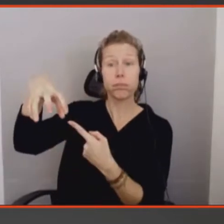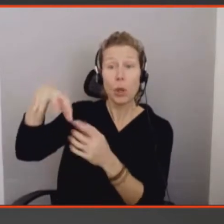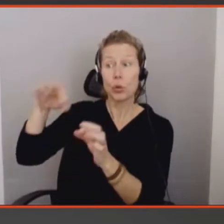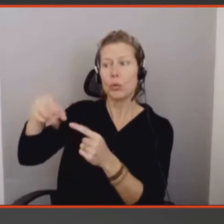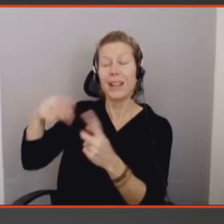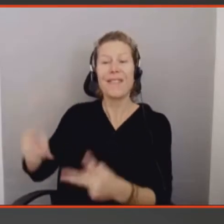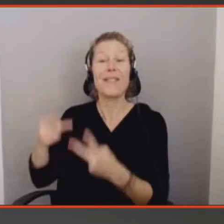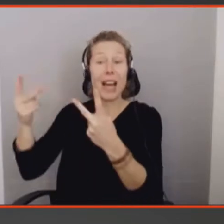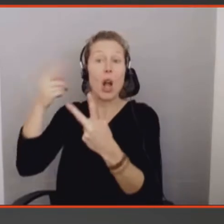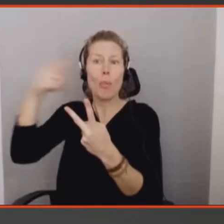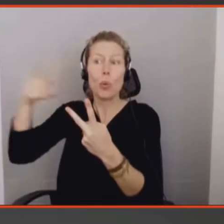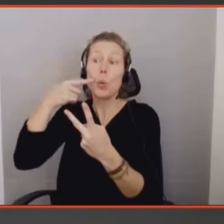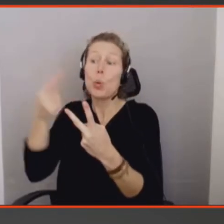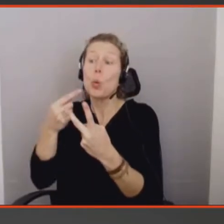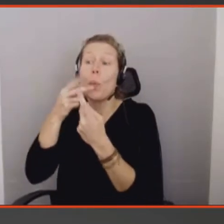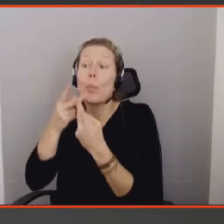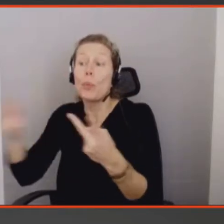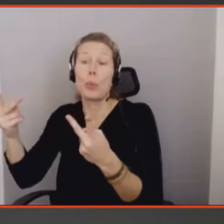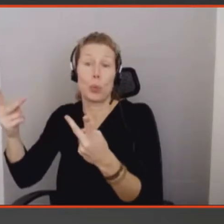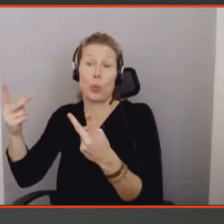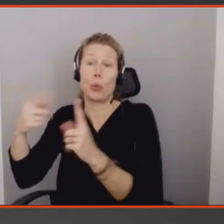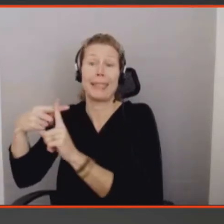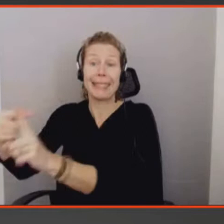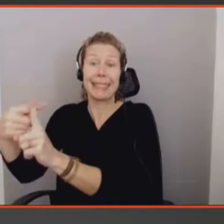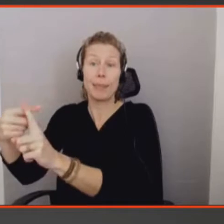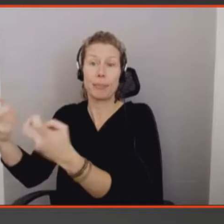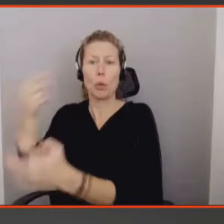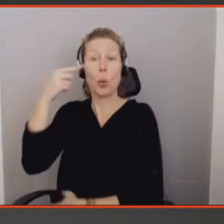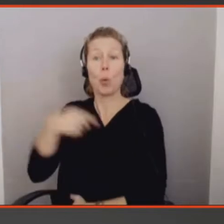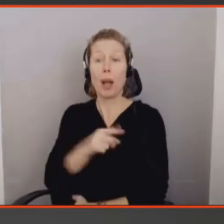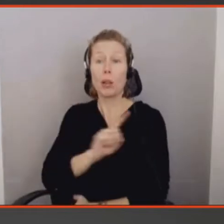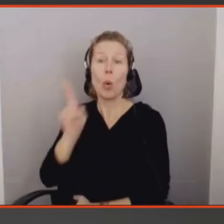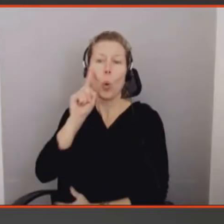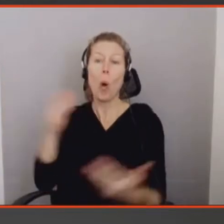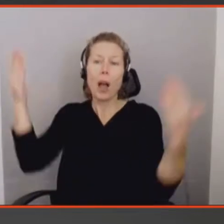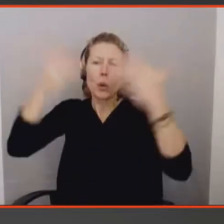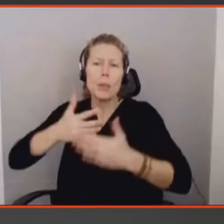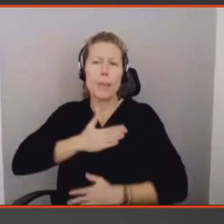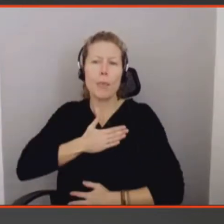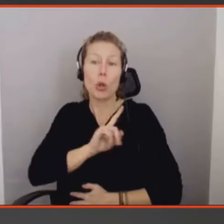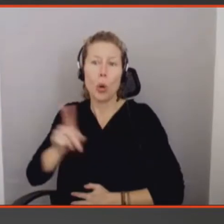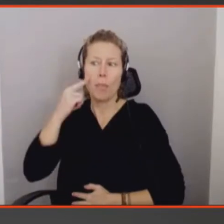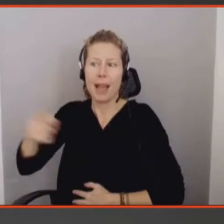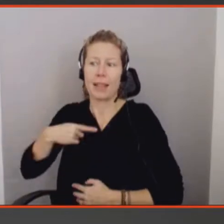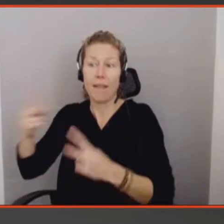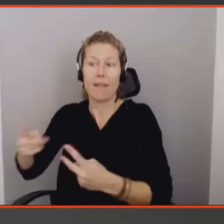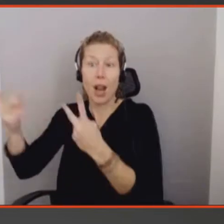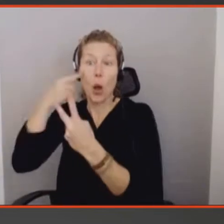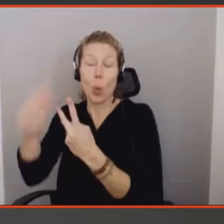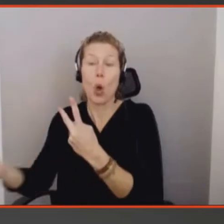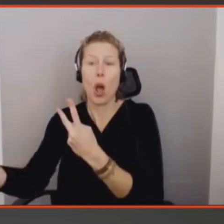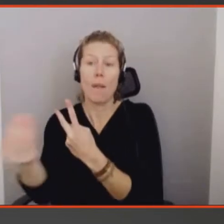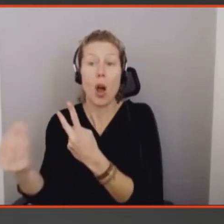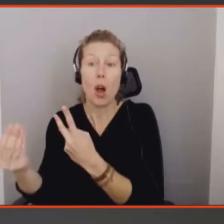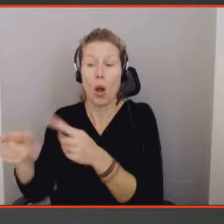son public cible, c les enfants. Et c'est pas seulement une lampe pour les enfants, c'est aussi un objet rassurant, parce que vous pouvez emporter la lumière, donc chaque petite boule